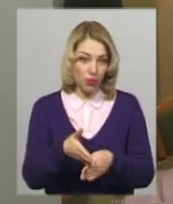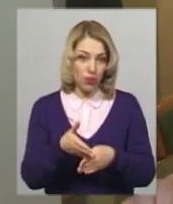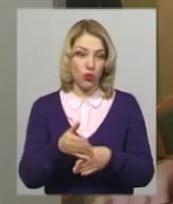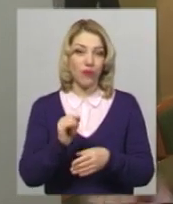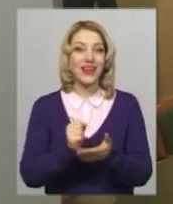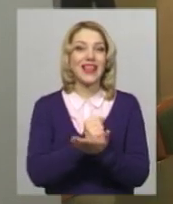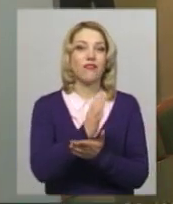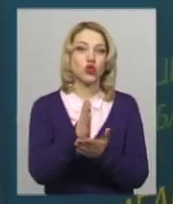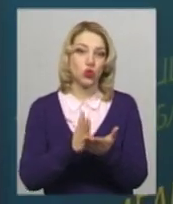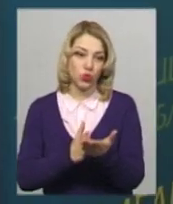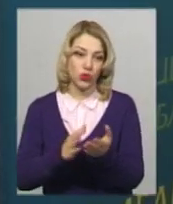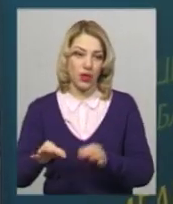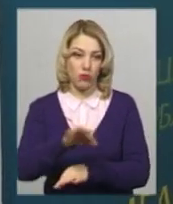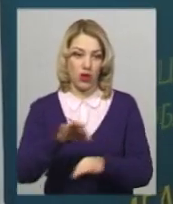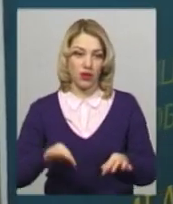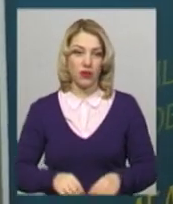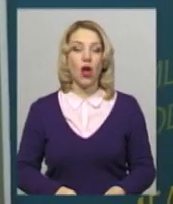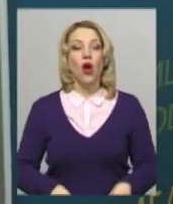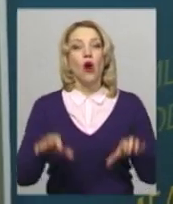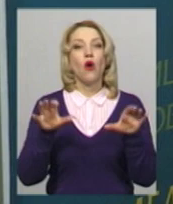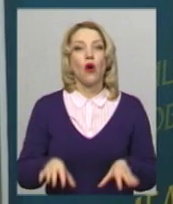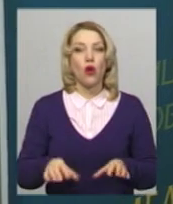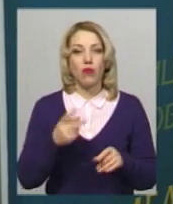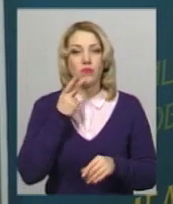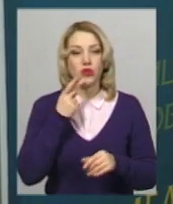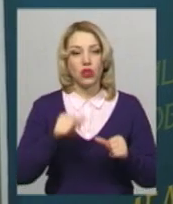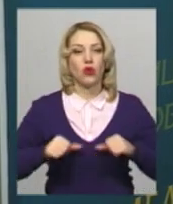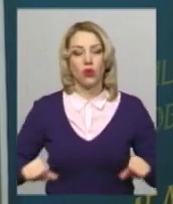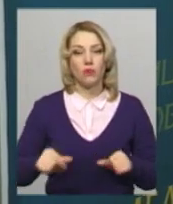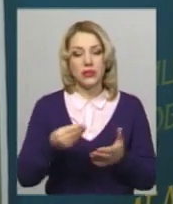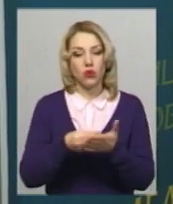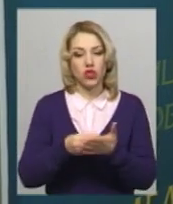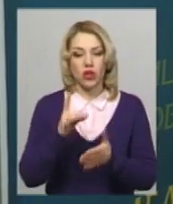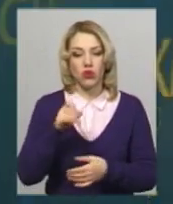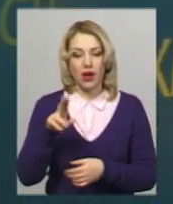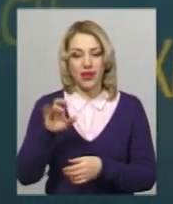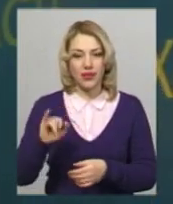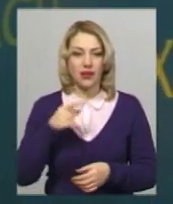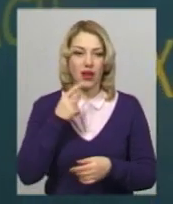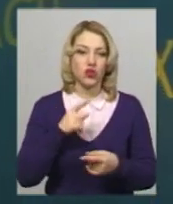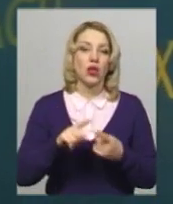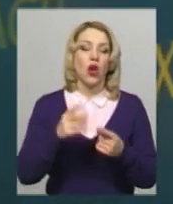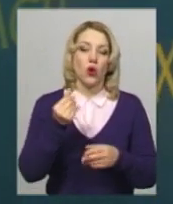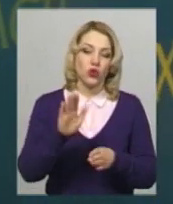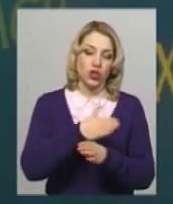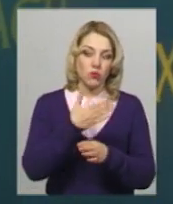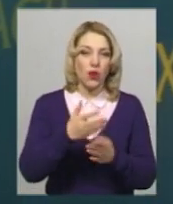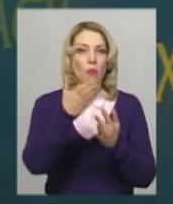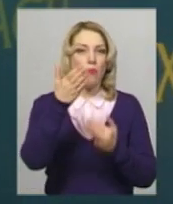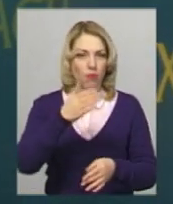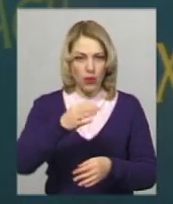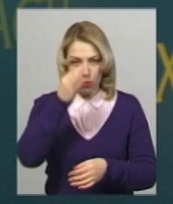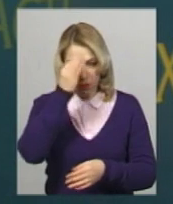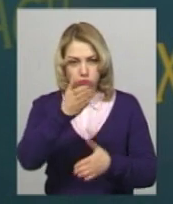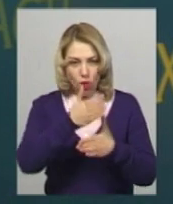інфраструктурних проєктах. Голова постійної комісії з питань бюджету обласної ради Іван Гладуняк каже, гроші розподіляли всім порівну, і місто Хмельницький